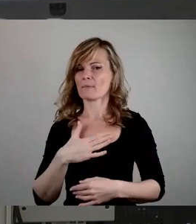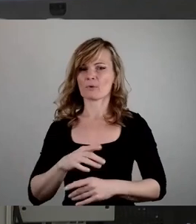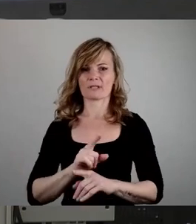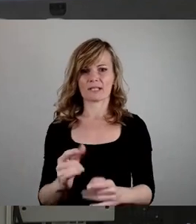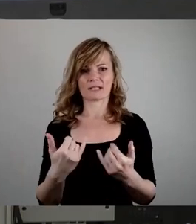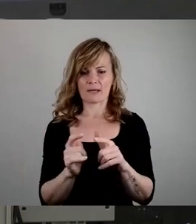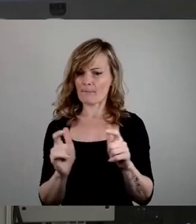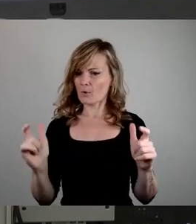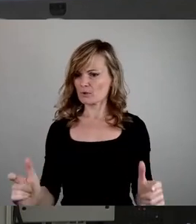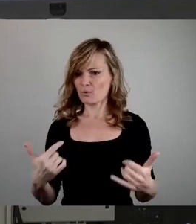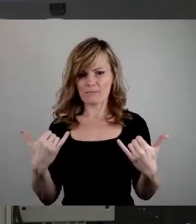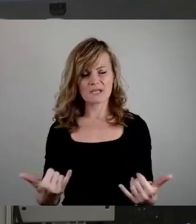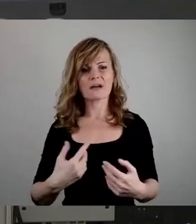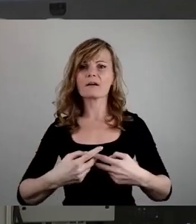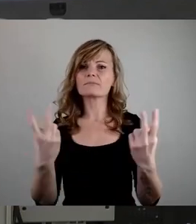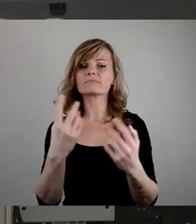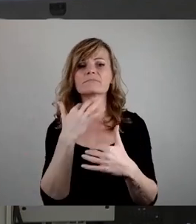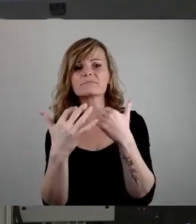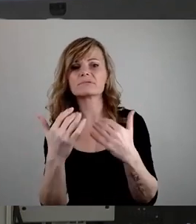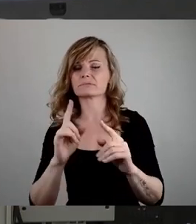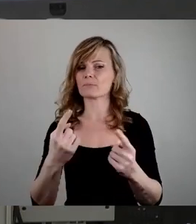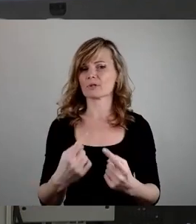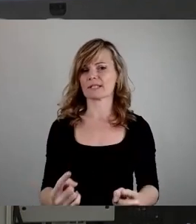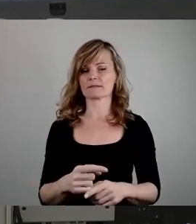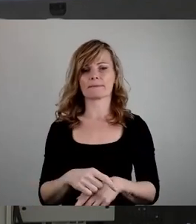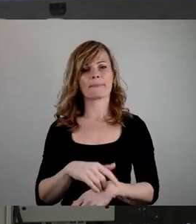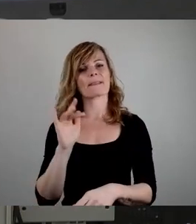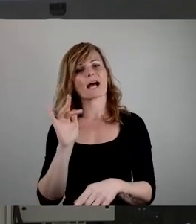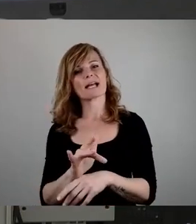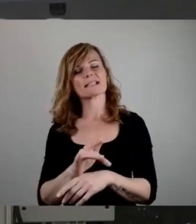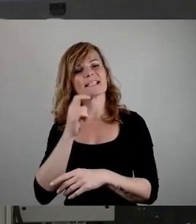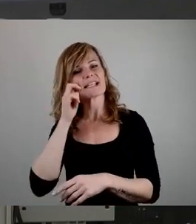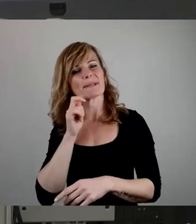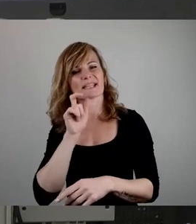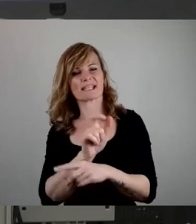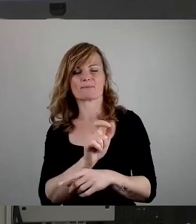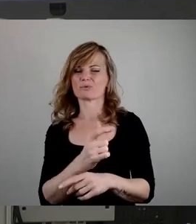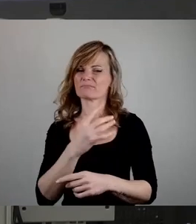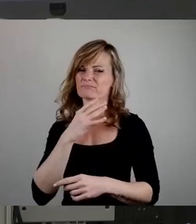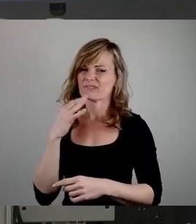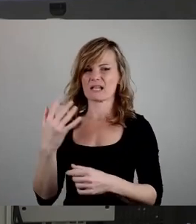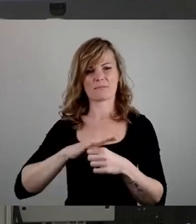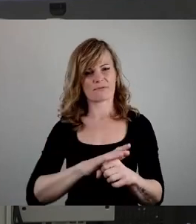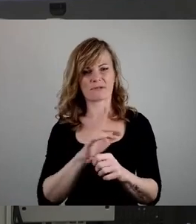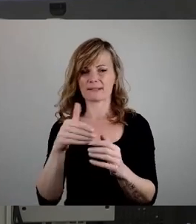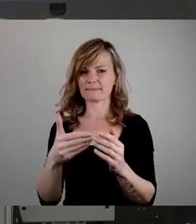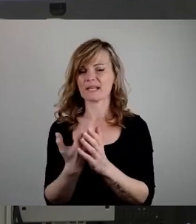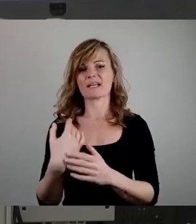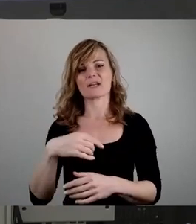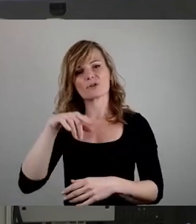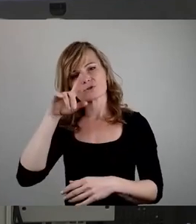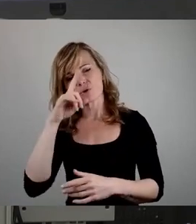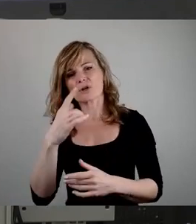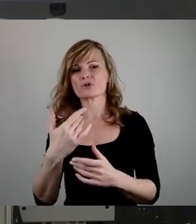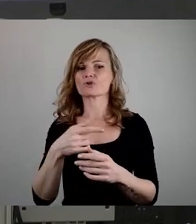keinen Raum geben. Antisemitismus ist vielfältig. Als deutscher Schuldabwehr-Antisemitismus, als